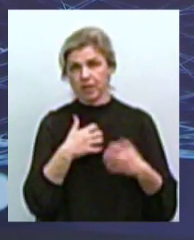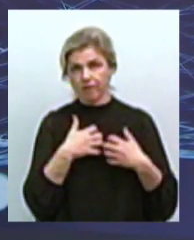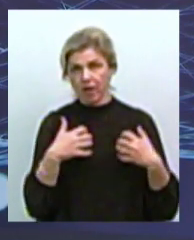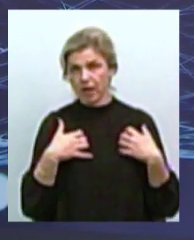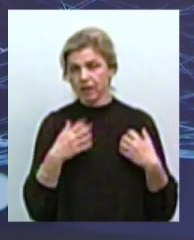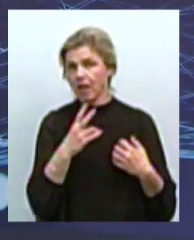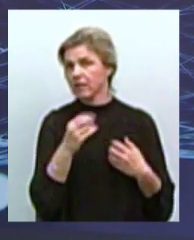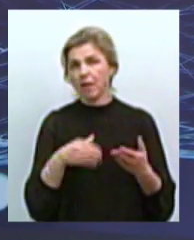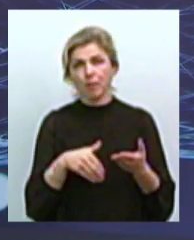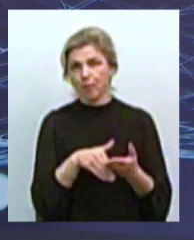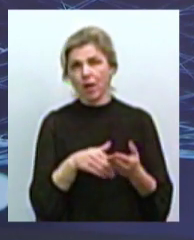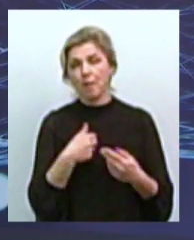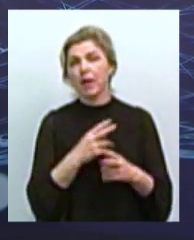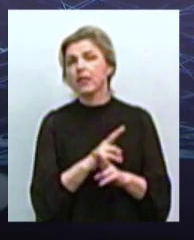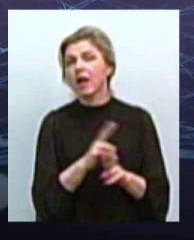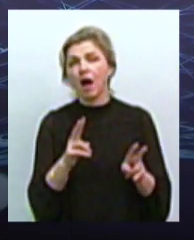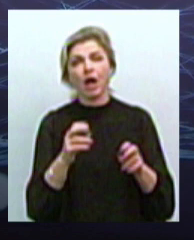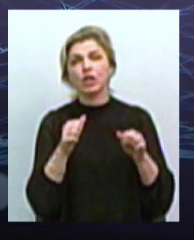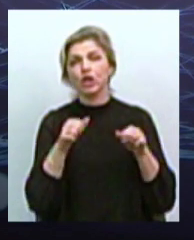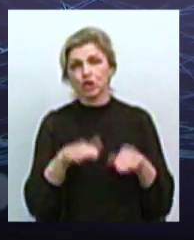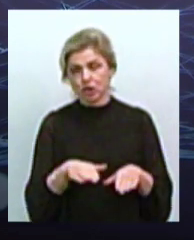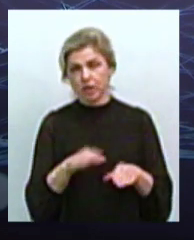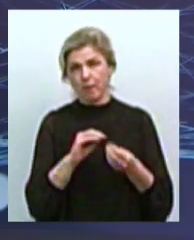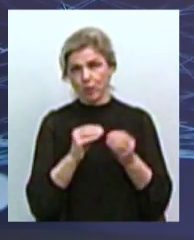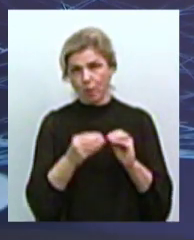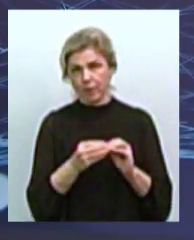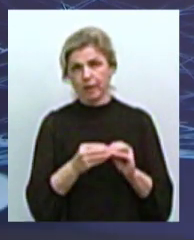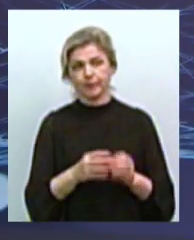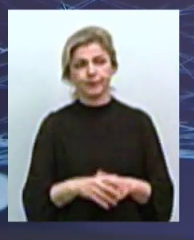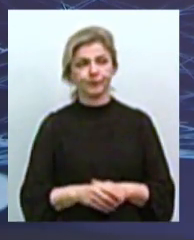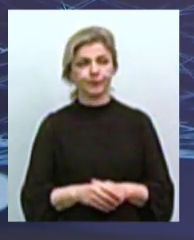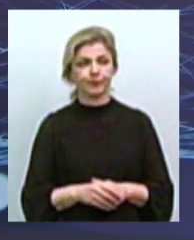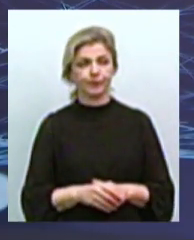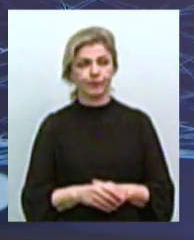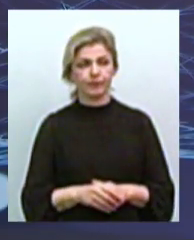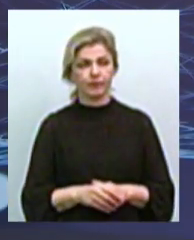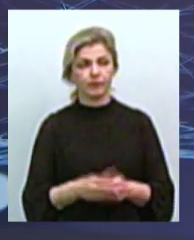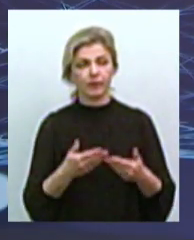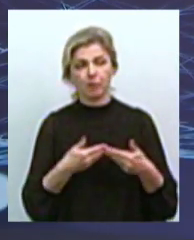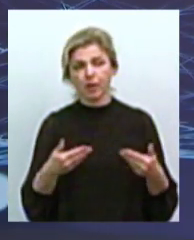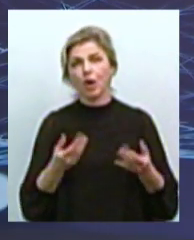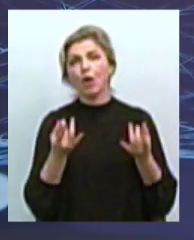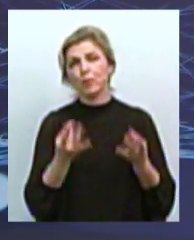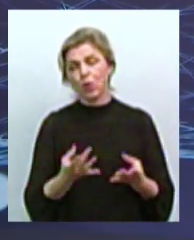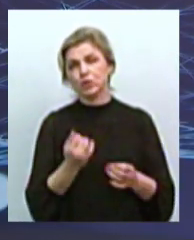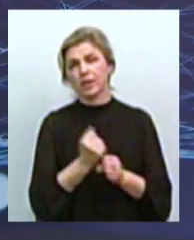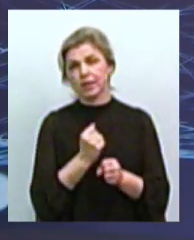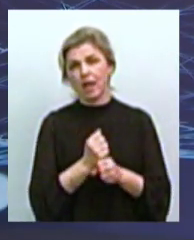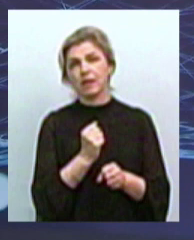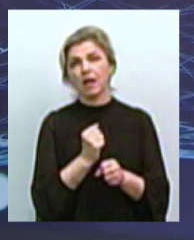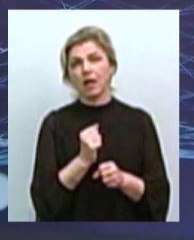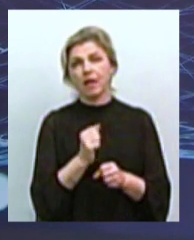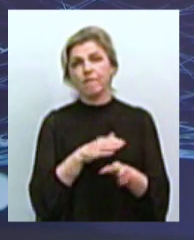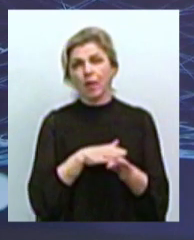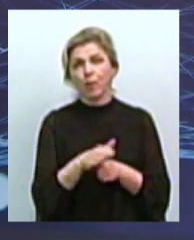зовсім ніяк не вирішимо проблему з поповненням цього резервуару, умовно кажучи. Ми просто робимо фактично роботу тут в одній